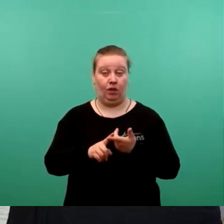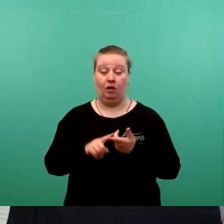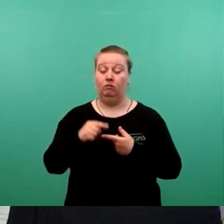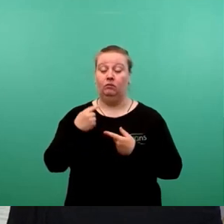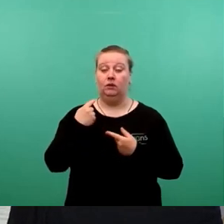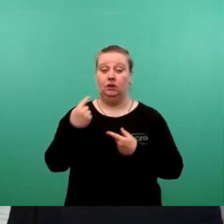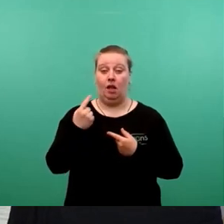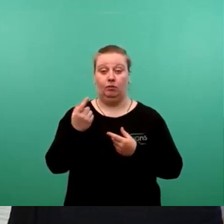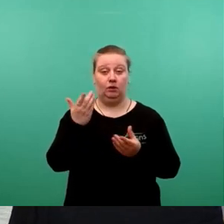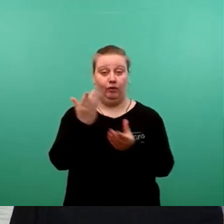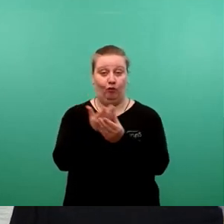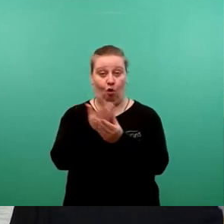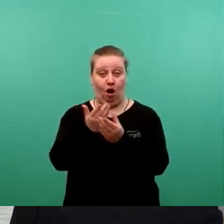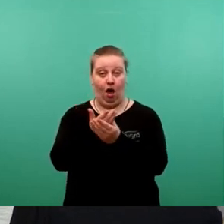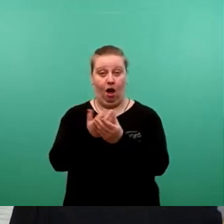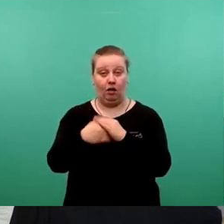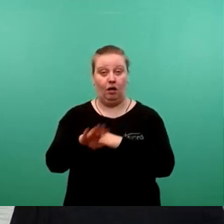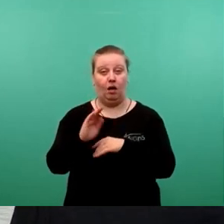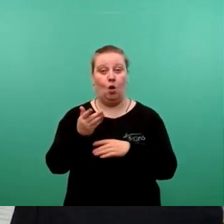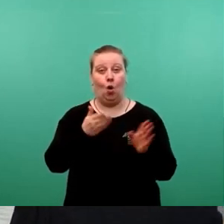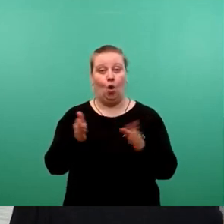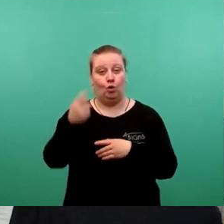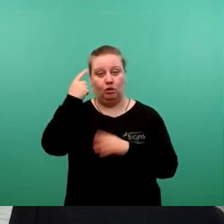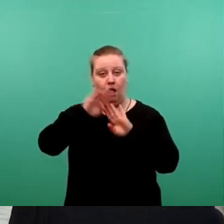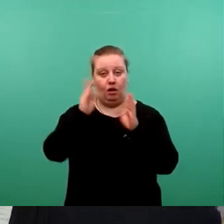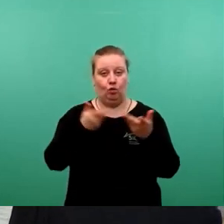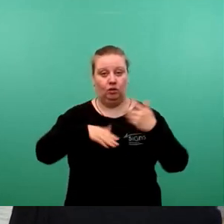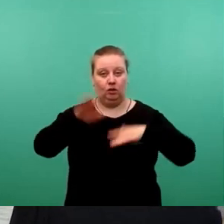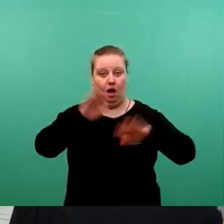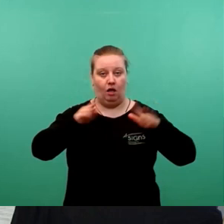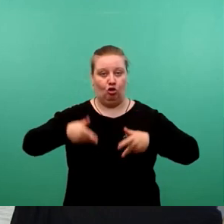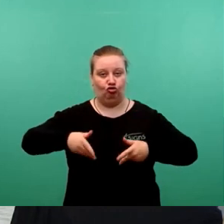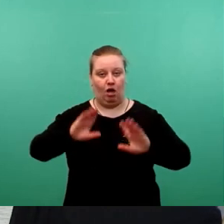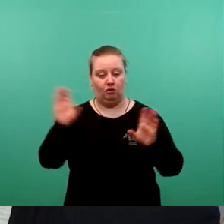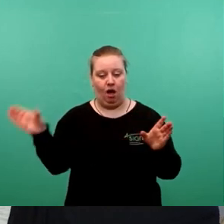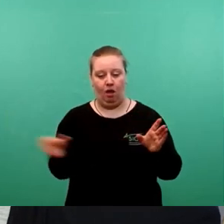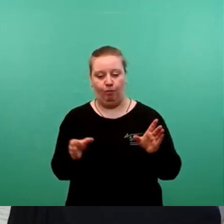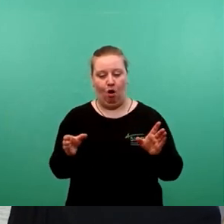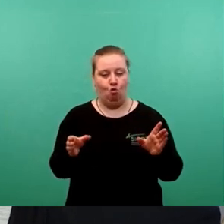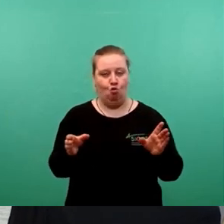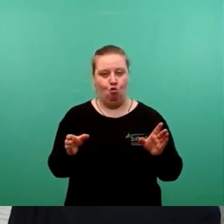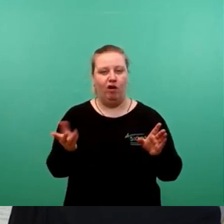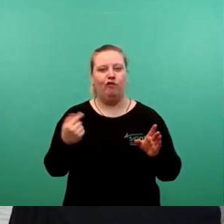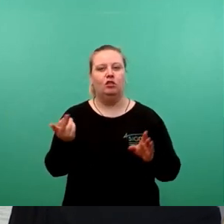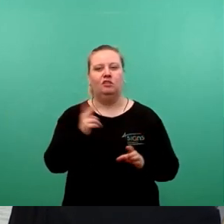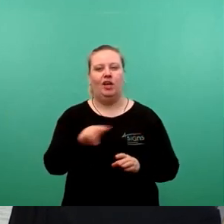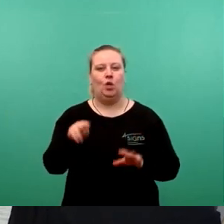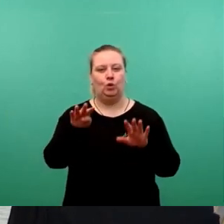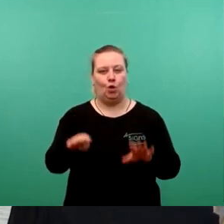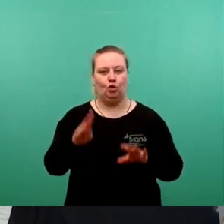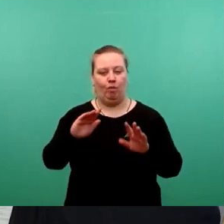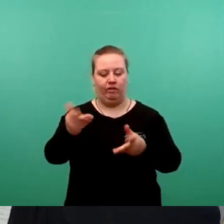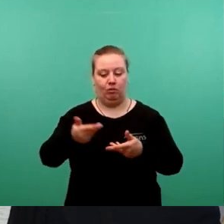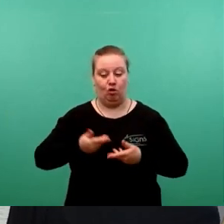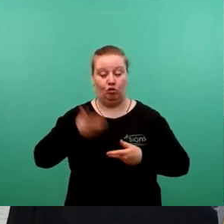die Vorlage zum Anbau am Ordnungsrathaus in der Theaterstraße vor? Diese wurde dem Stadtrat für das Jahr 2019, also vor